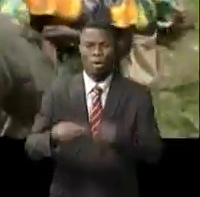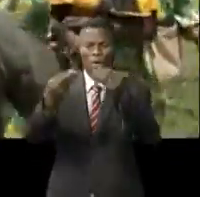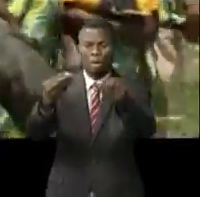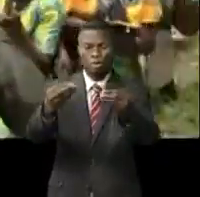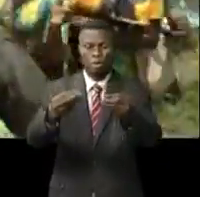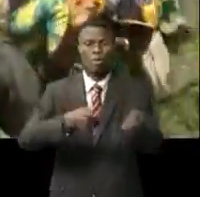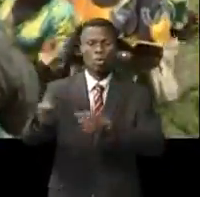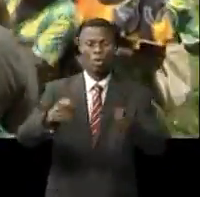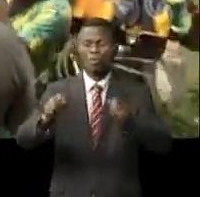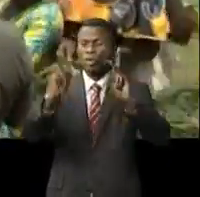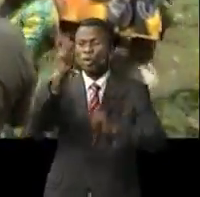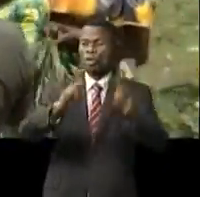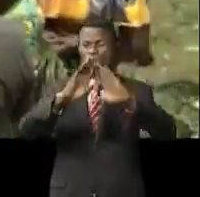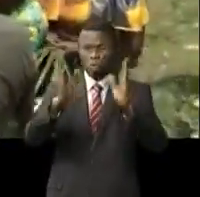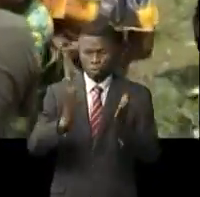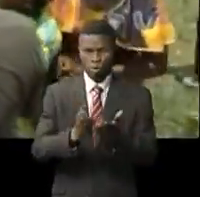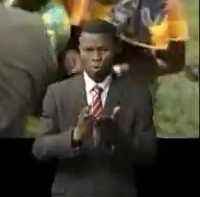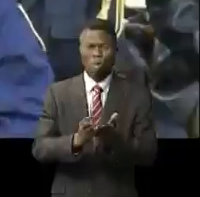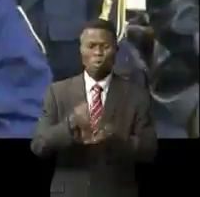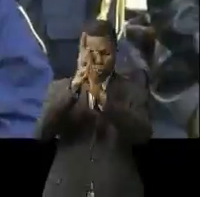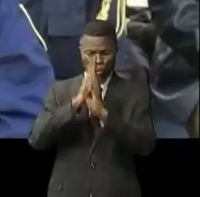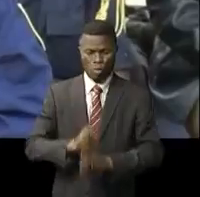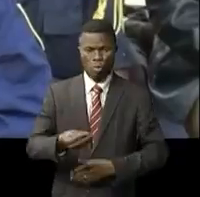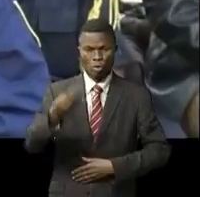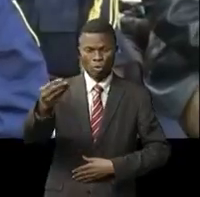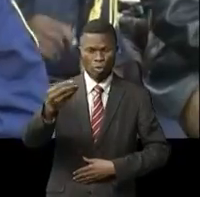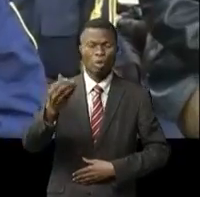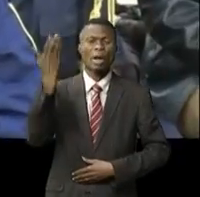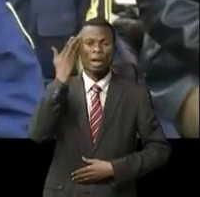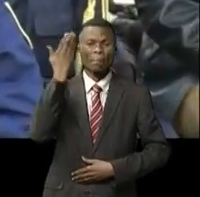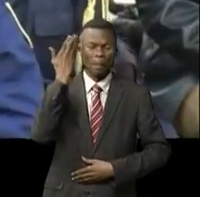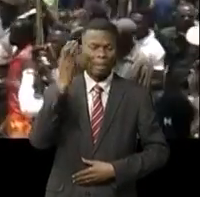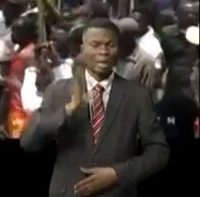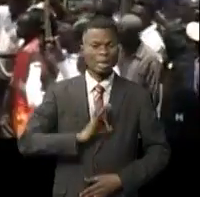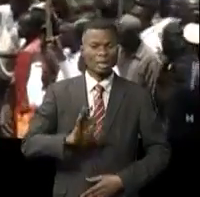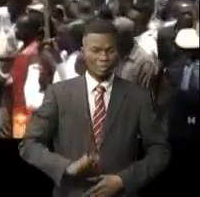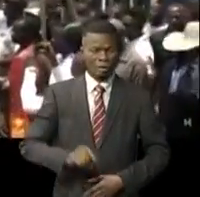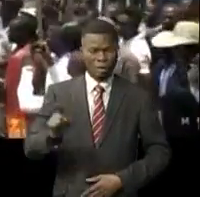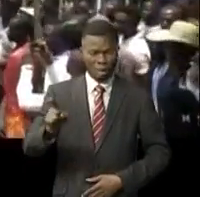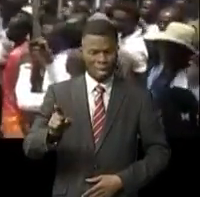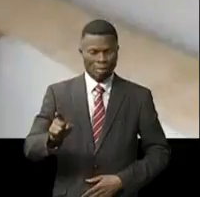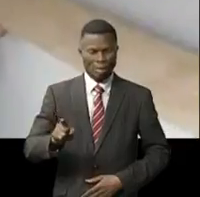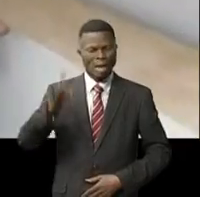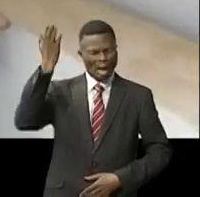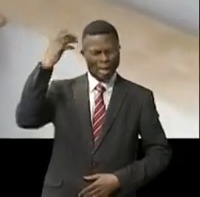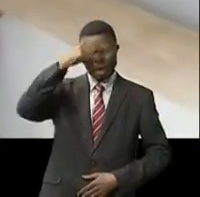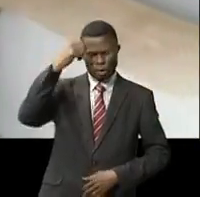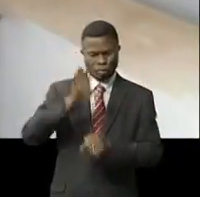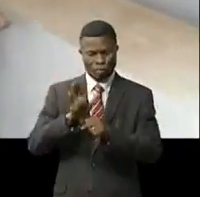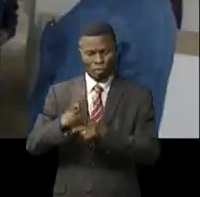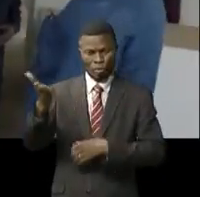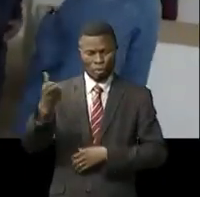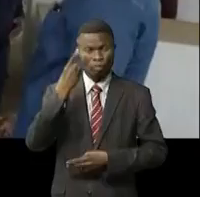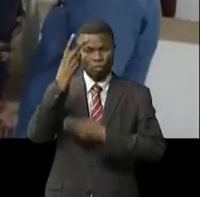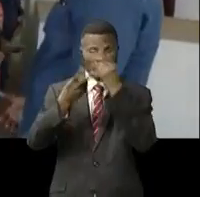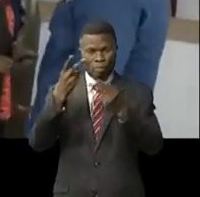ouvrages à la population et ce sera pour honorer Etienne Tshiseke Diwamoulumba. François Roubautama Sumbuko, qui a